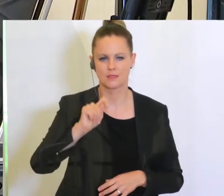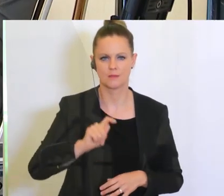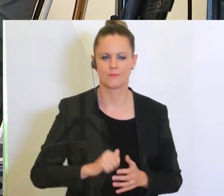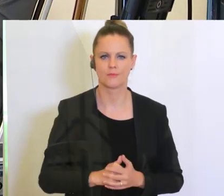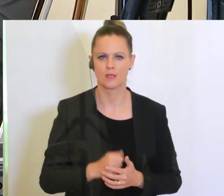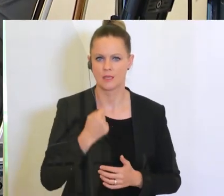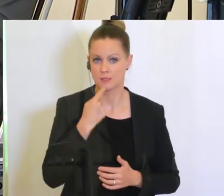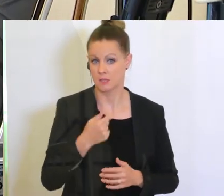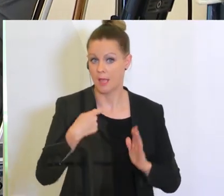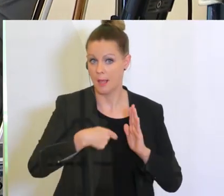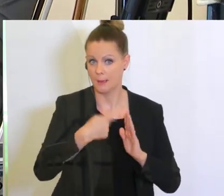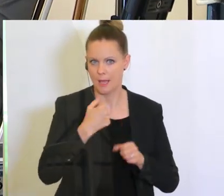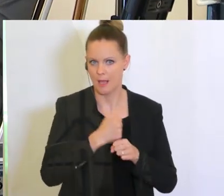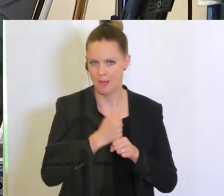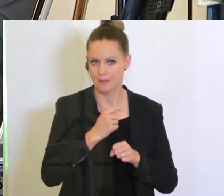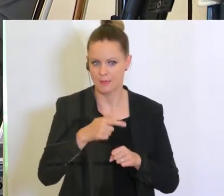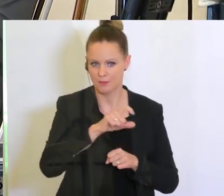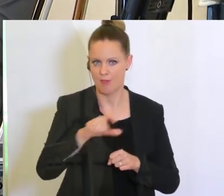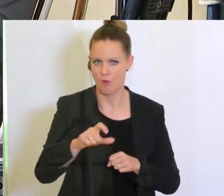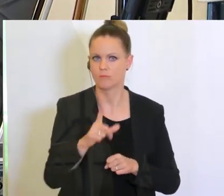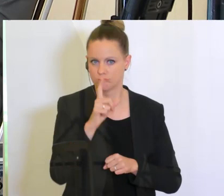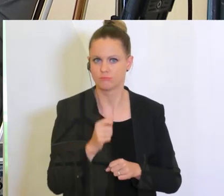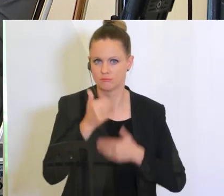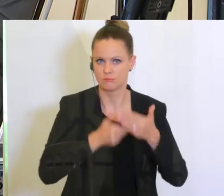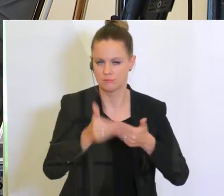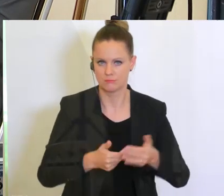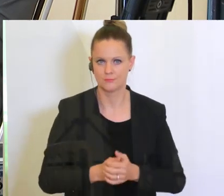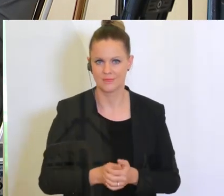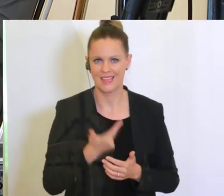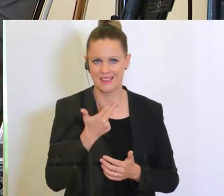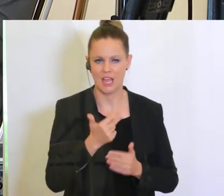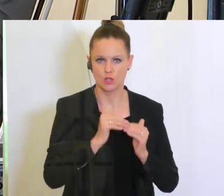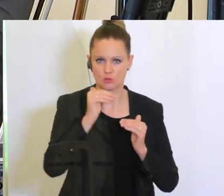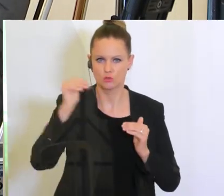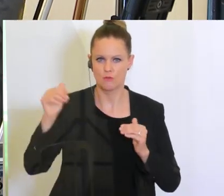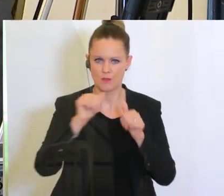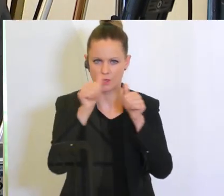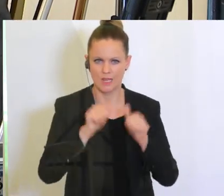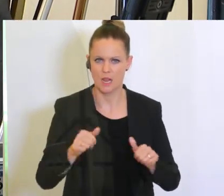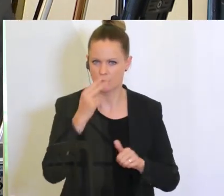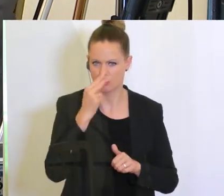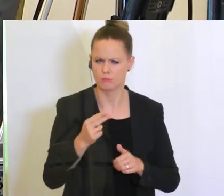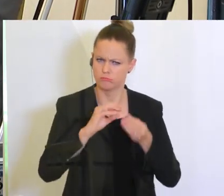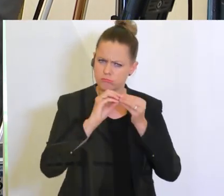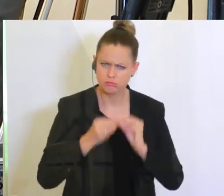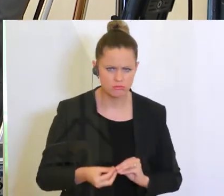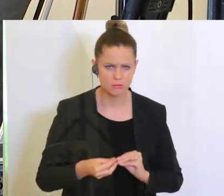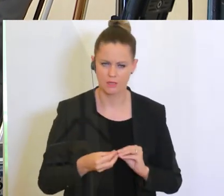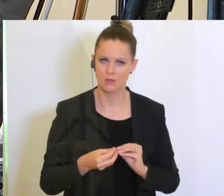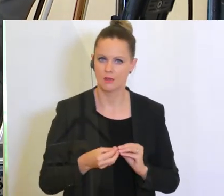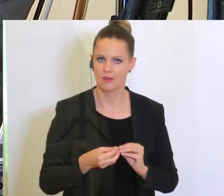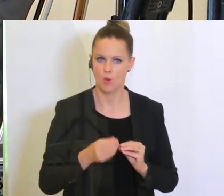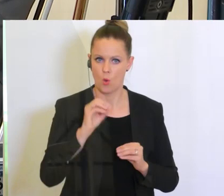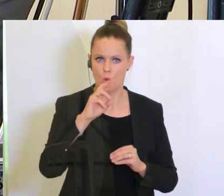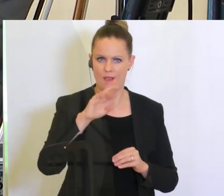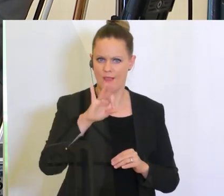Dreharbeiten eben so rasch wie möglich, also schon nächste Woche wieder aufgenommen. Dieses Drei-Stufen-Modell habe ich mir angeschaut. Es schaut doch sehr komplex aus. Inwiefern wird der